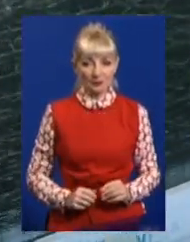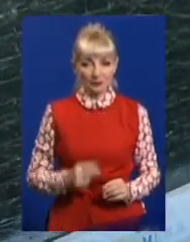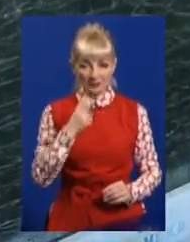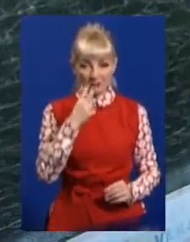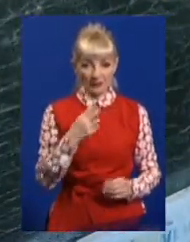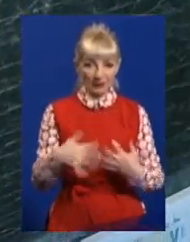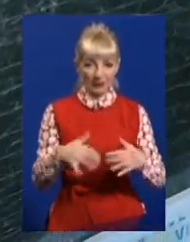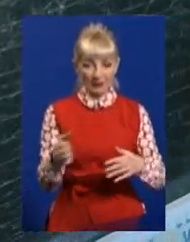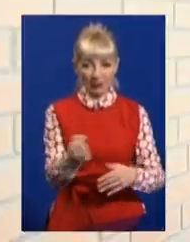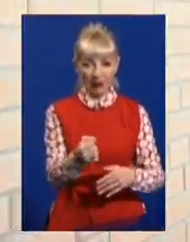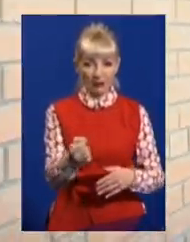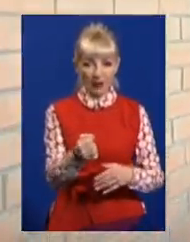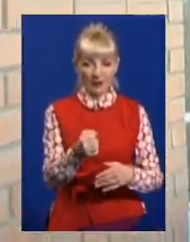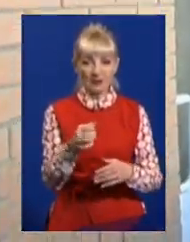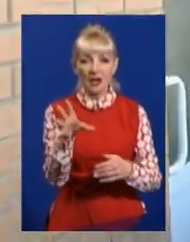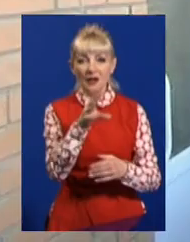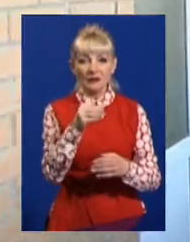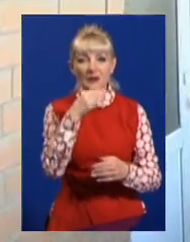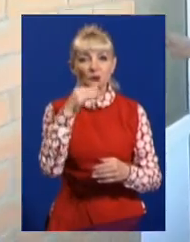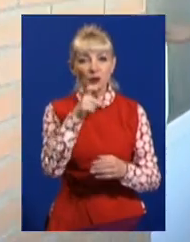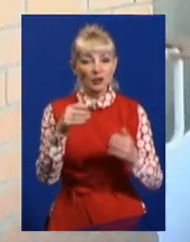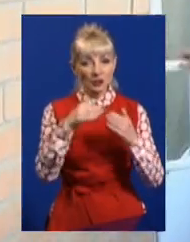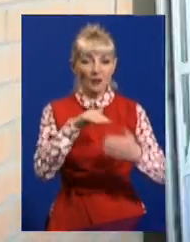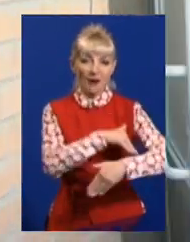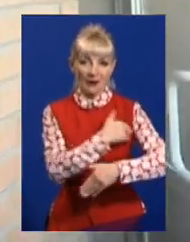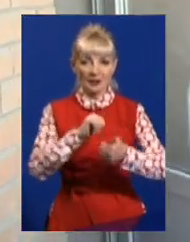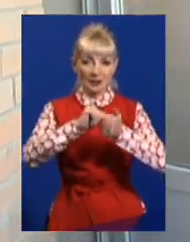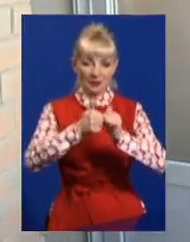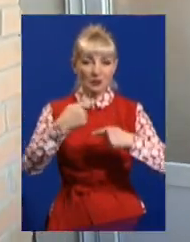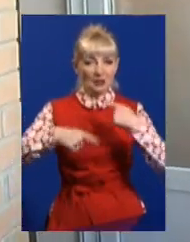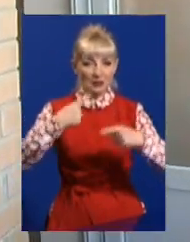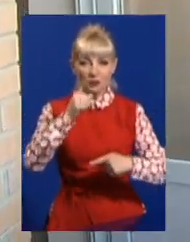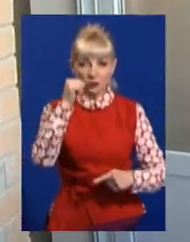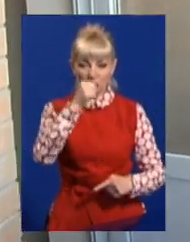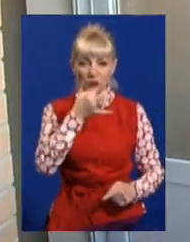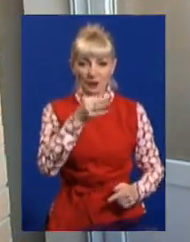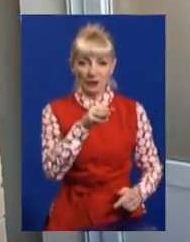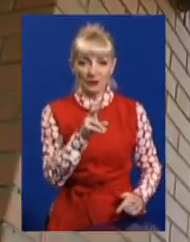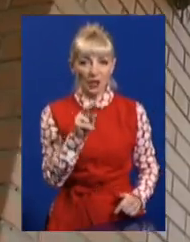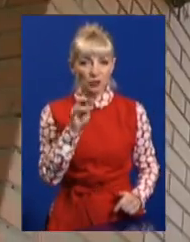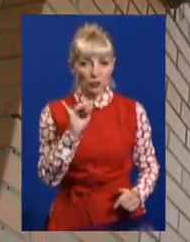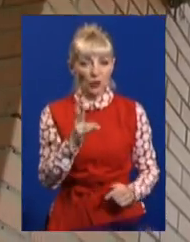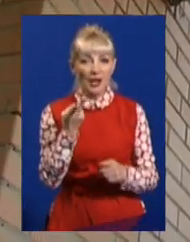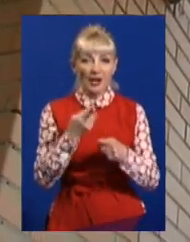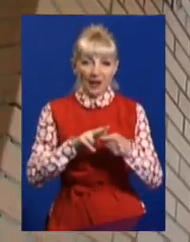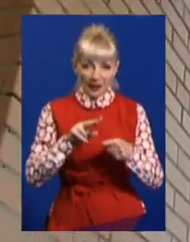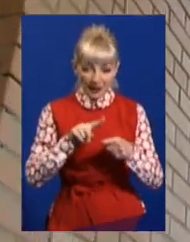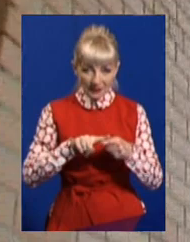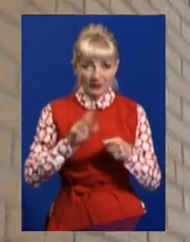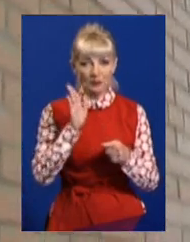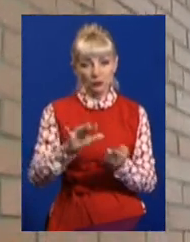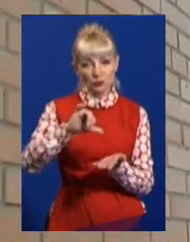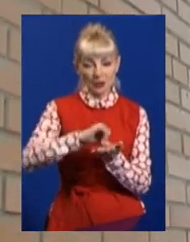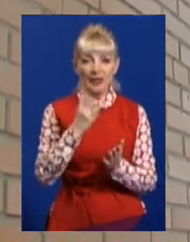Такі двері у всій багатоповерхівці хочуть замінити наступного року, говорить Богдан Ткачук. Задля цього втретє візьміть участь у